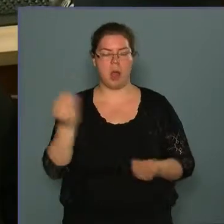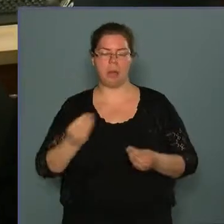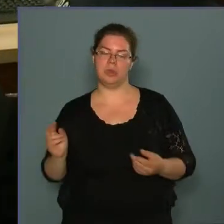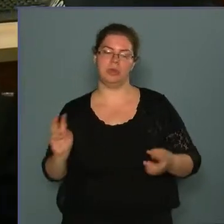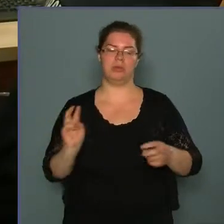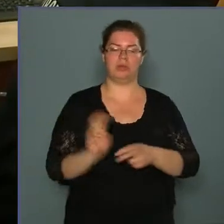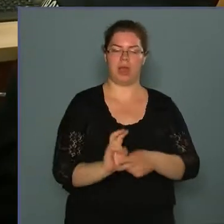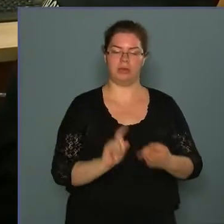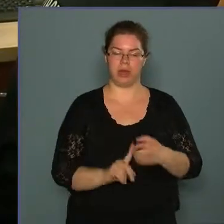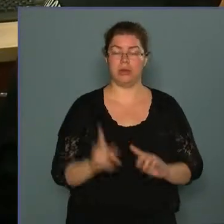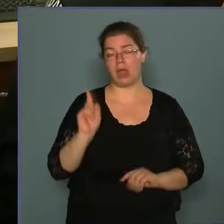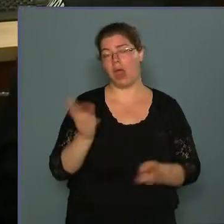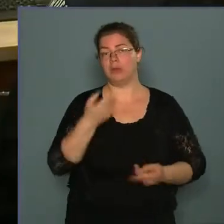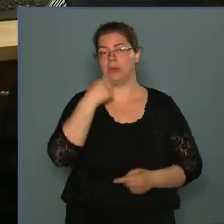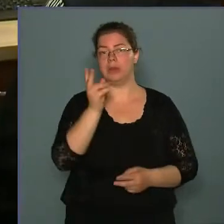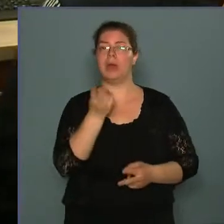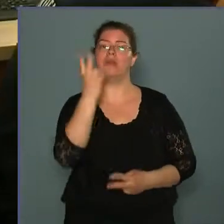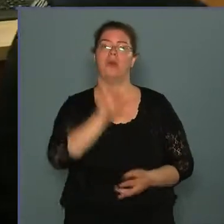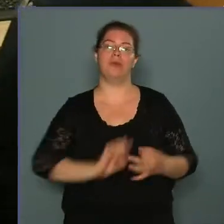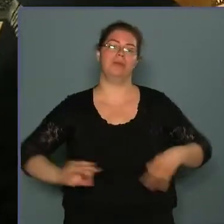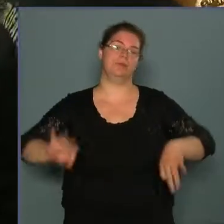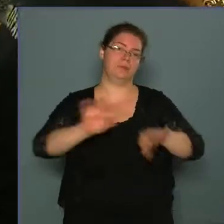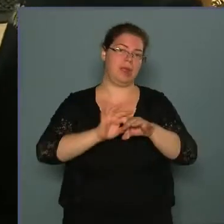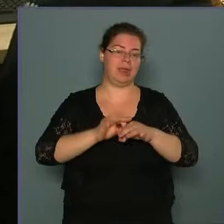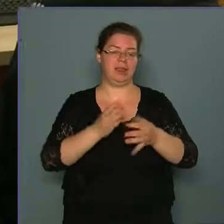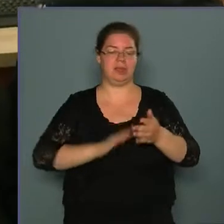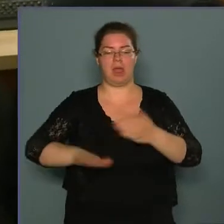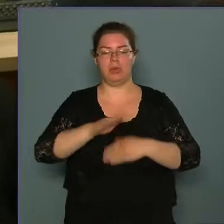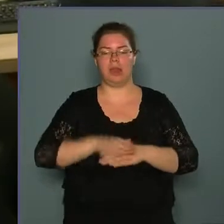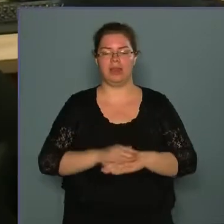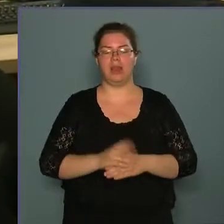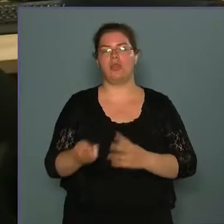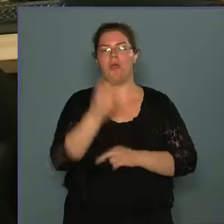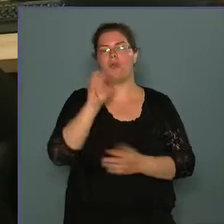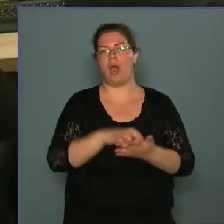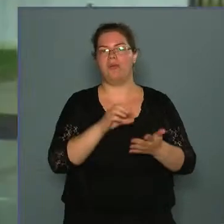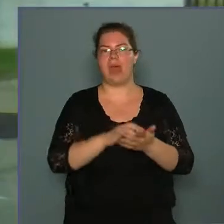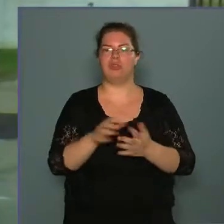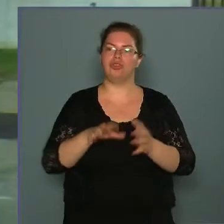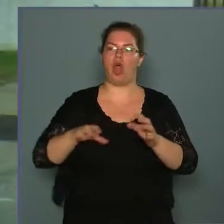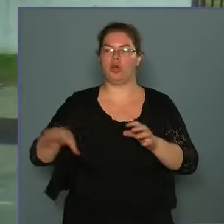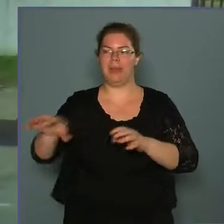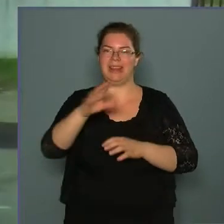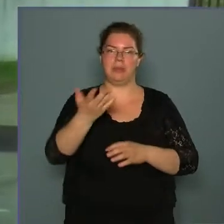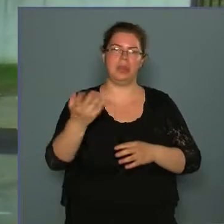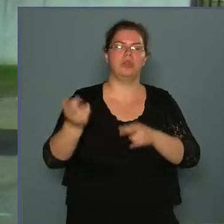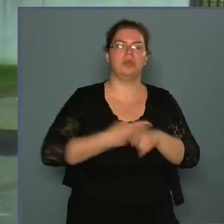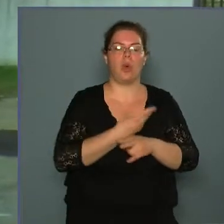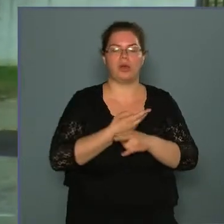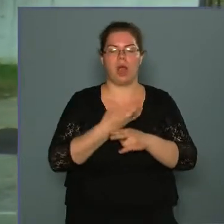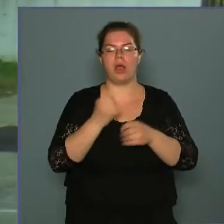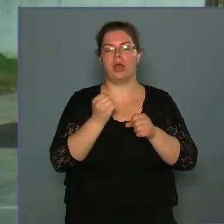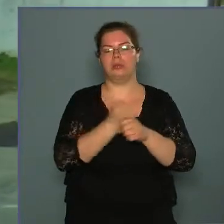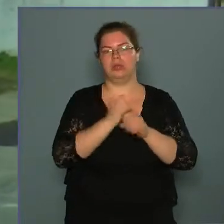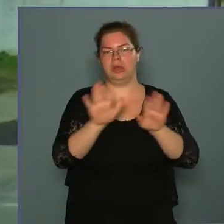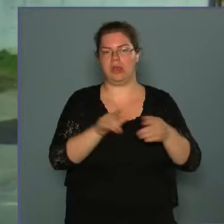hozzánk tartozik, de amint mondtam, a főváros egész területére, illetve a főváros agglomerációjába is szoktak a kollégák